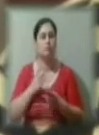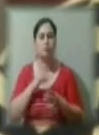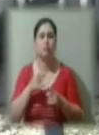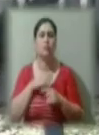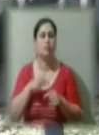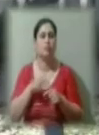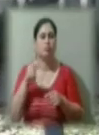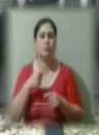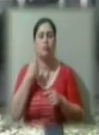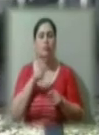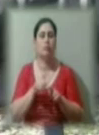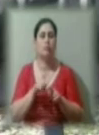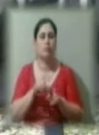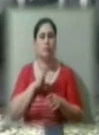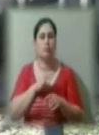Бекіров.